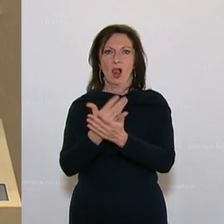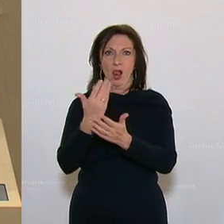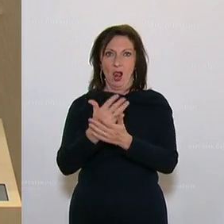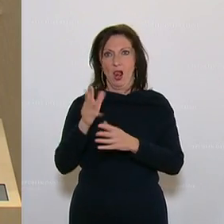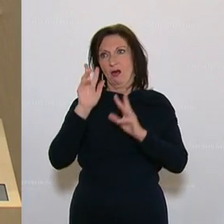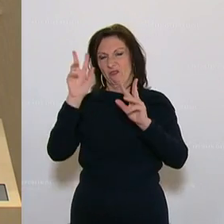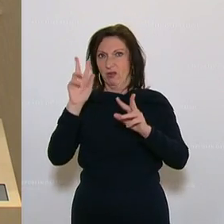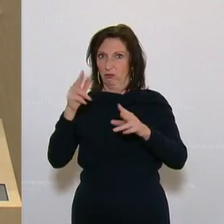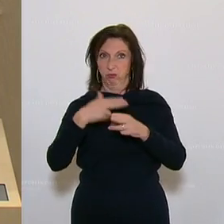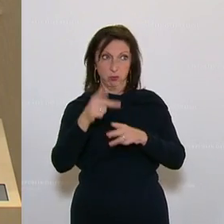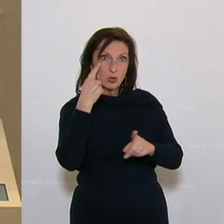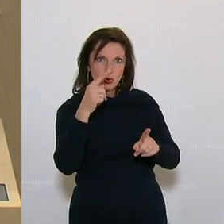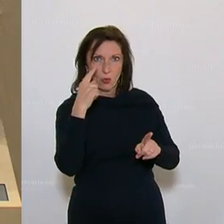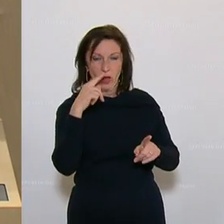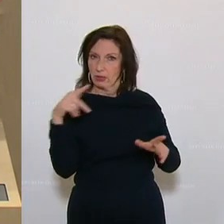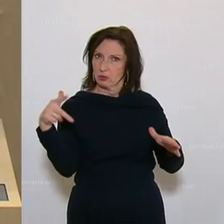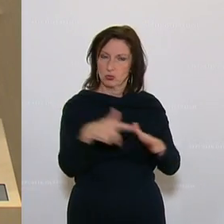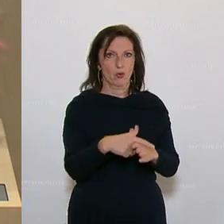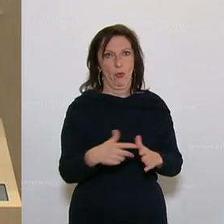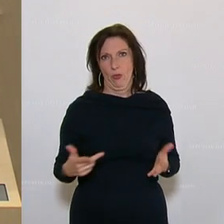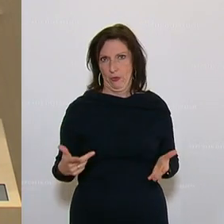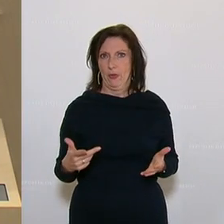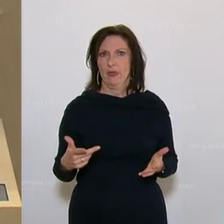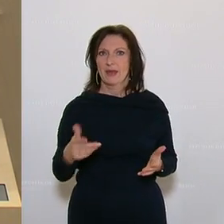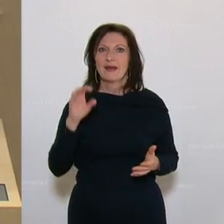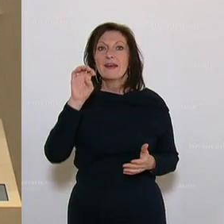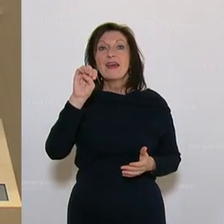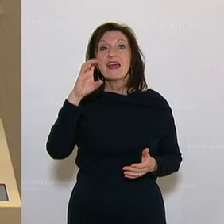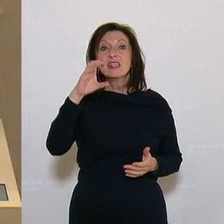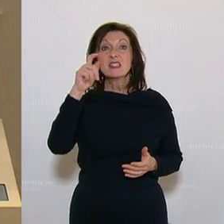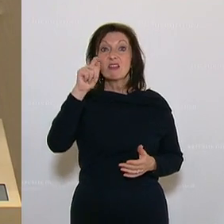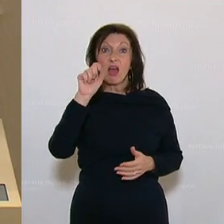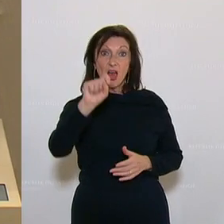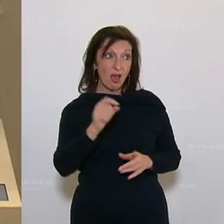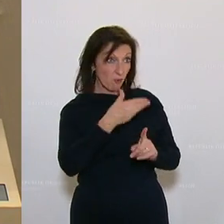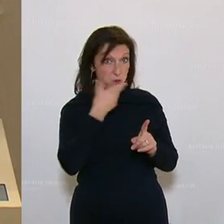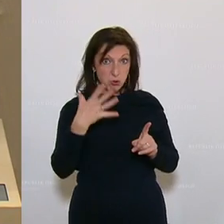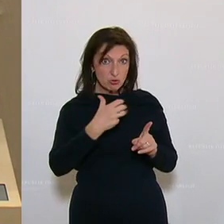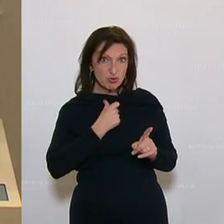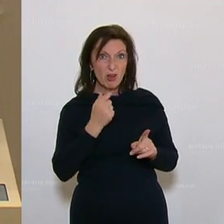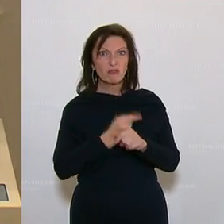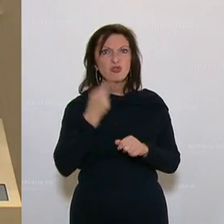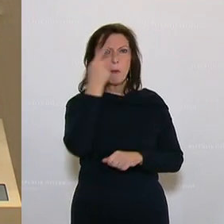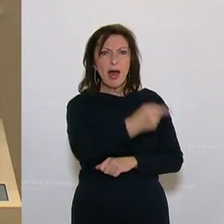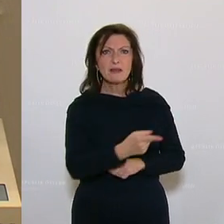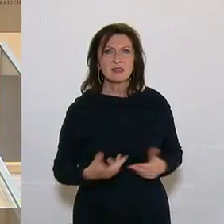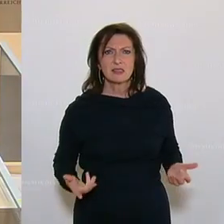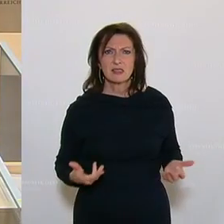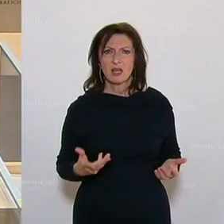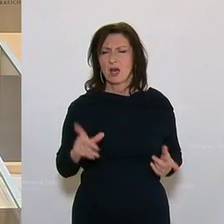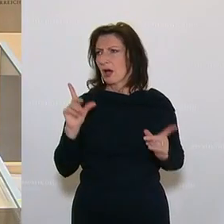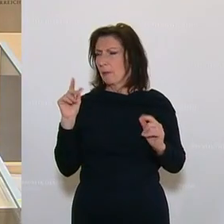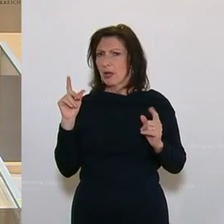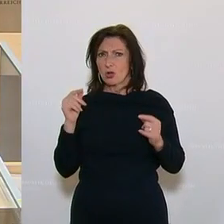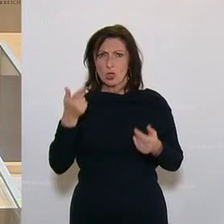Studierenden Prügel vor die Füße wirft. Schafft man die ECTS nicht, fliegt man von der Uni. Wie sehr kann man eigentlich an Druck